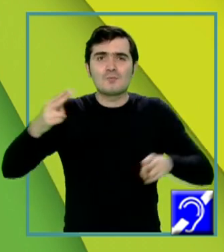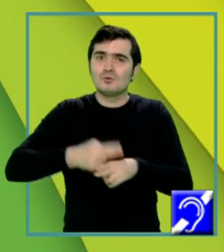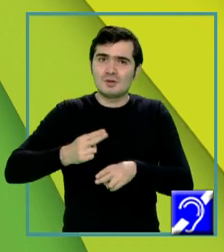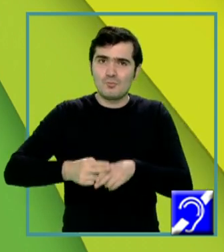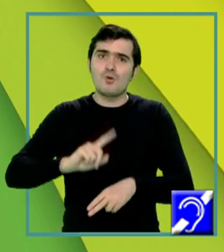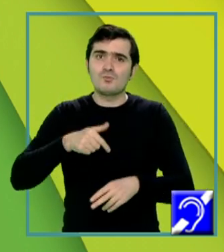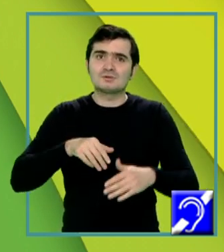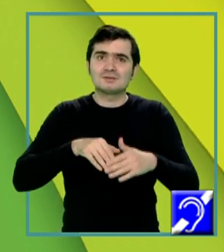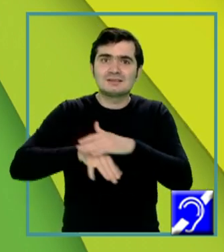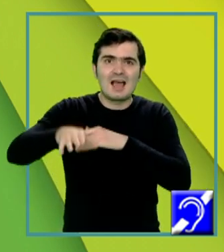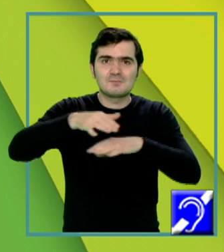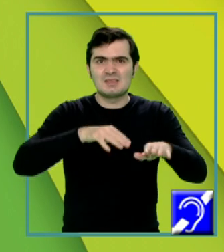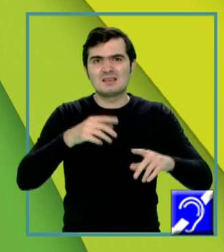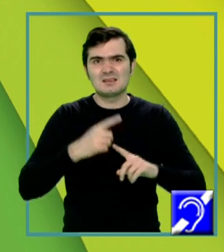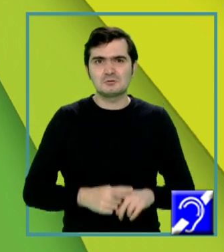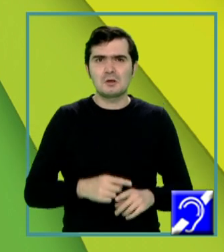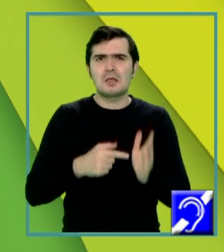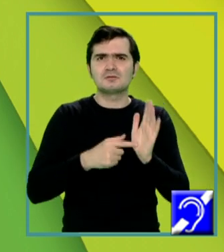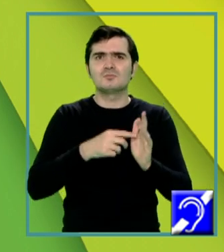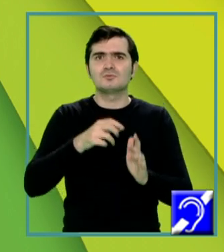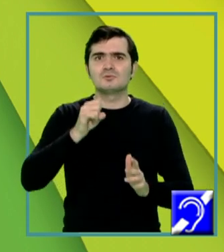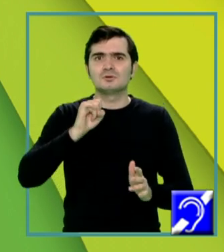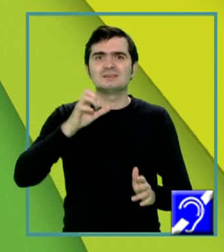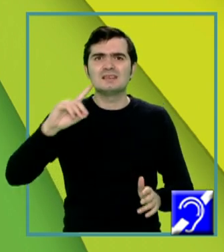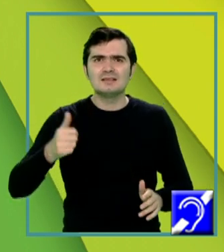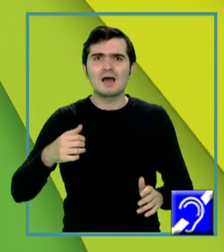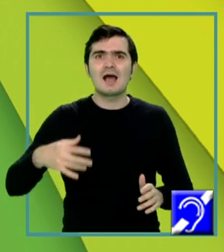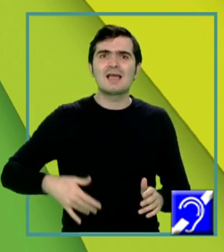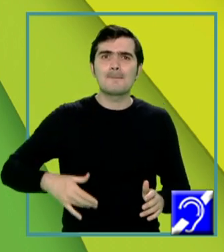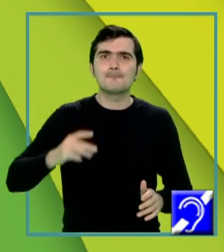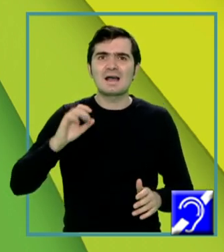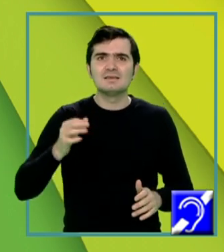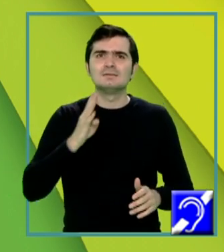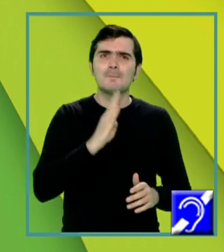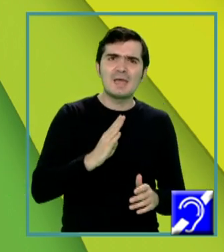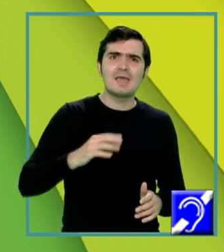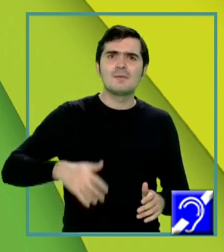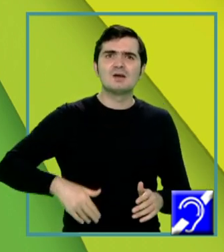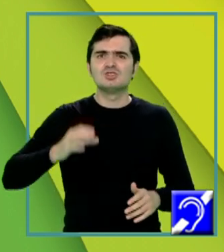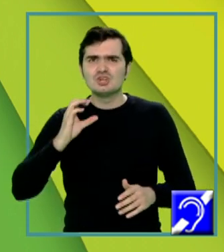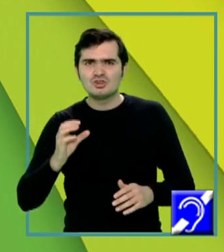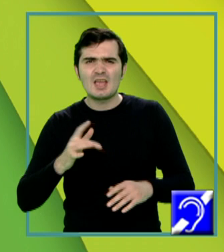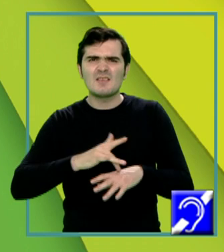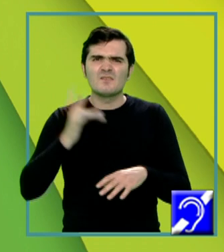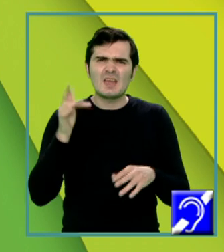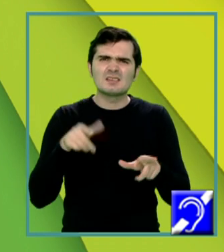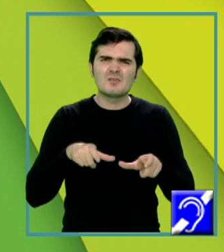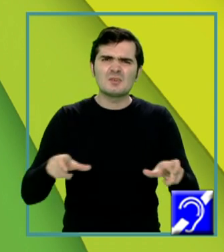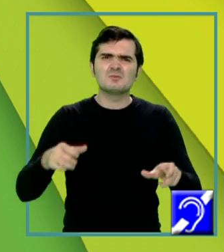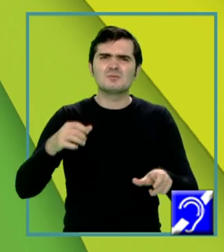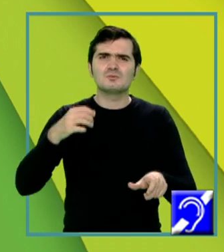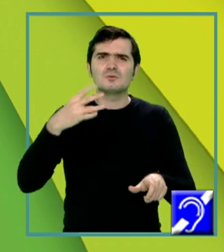transmite în felul acesta. De la SIDA, hepatite B și C până la infecții cu virusuri herpetice,